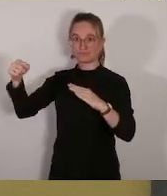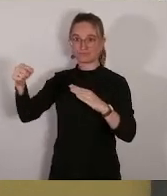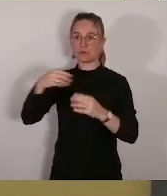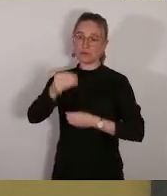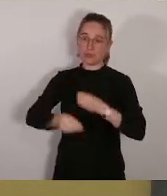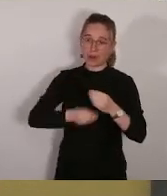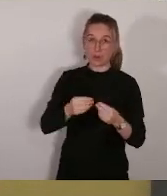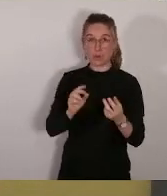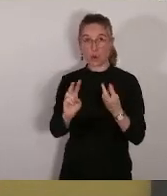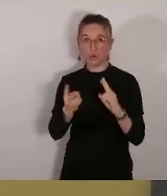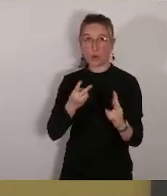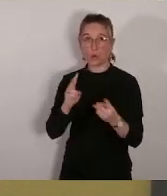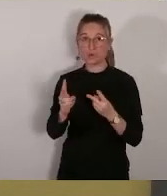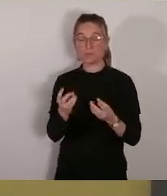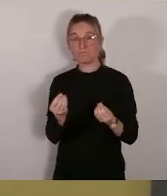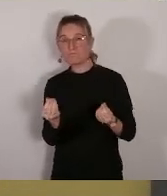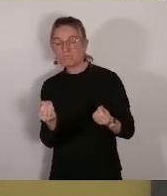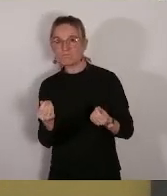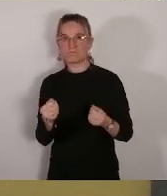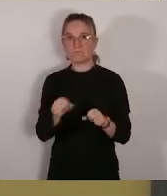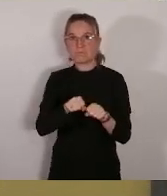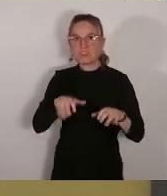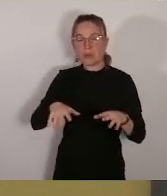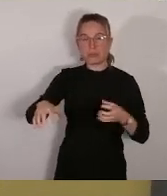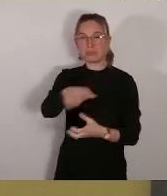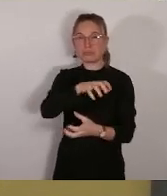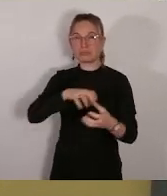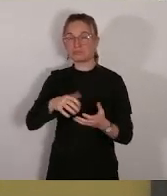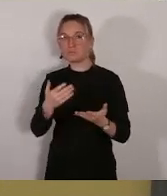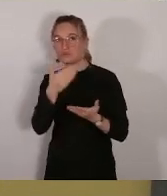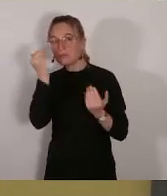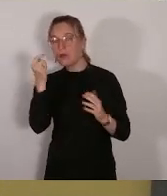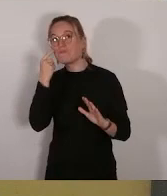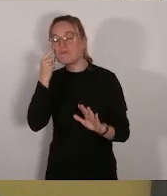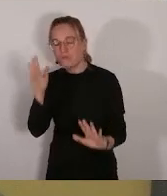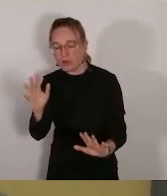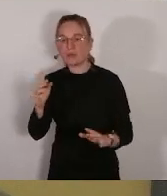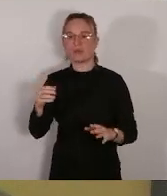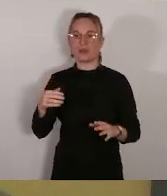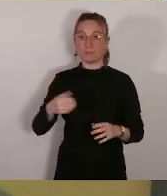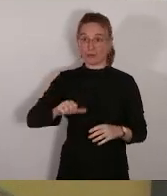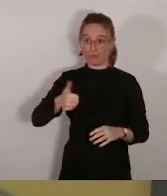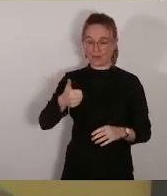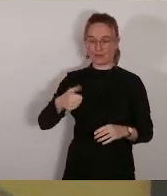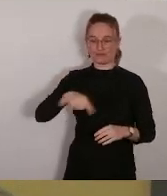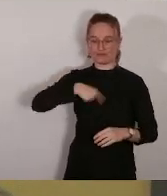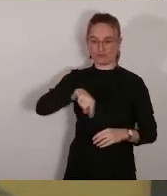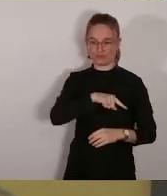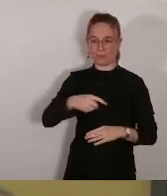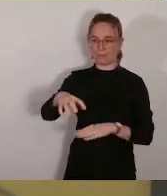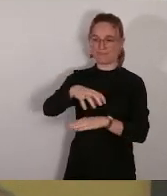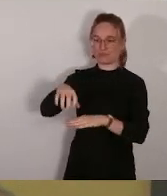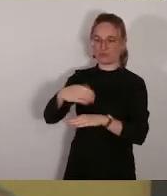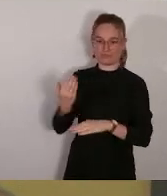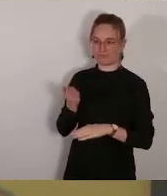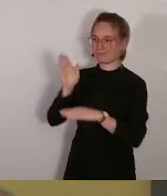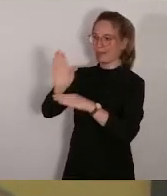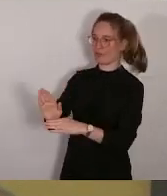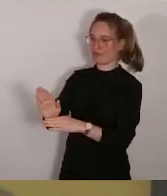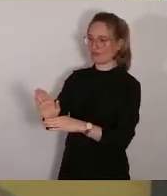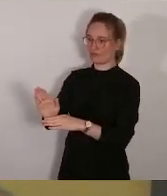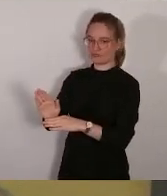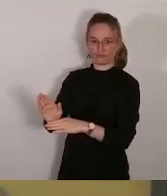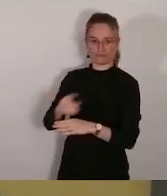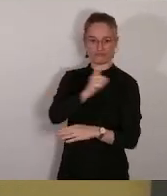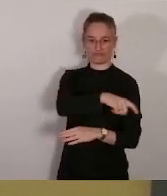possible techniquement. Mais dans un premier temps, on doit présenter ces zones à la préfecture pour obtenir ensuite des autorisations. Et ensuite, pourquoi pas,